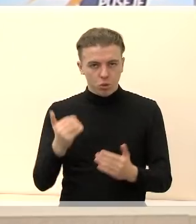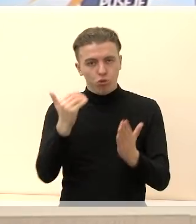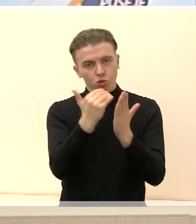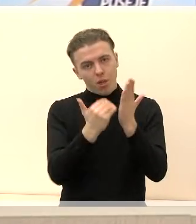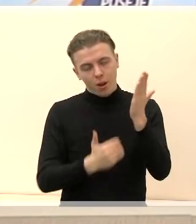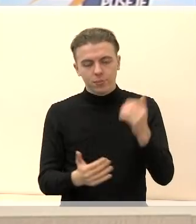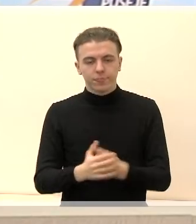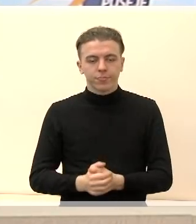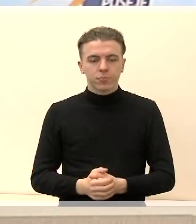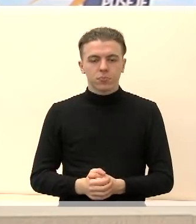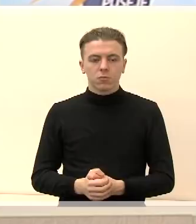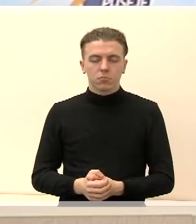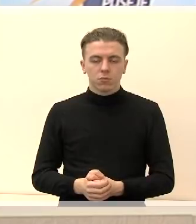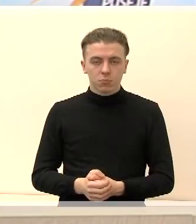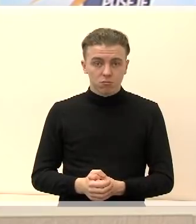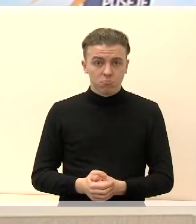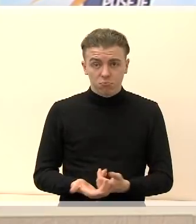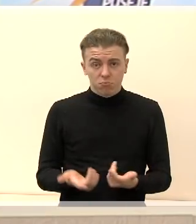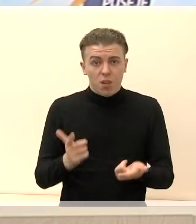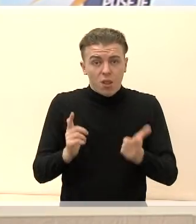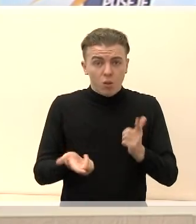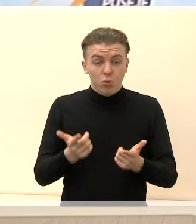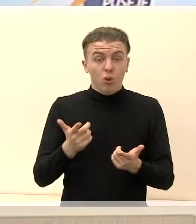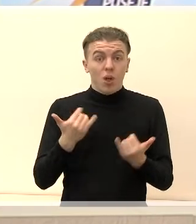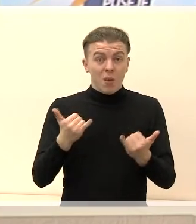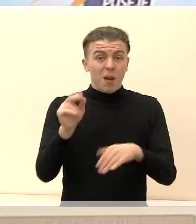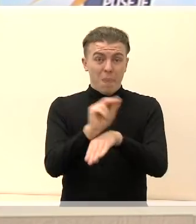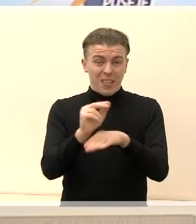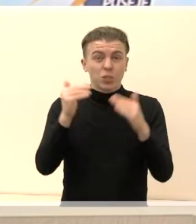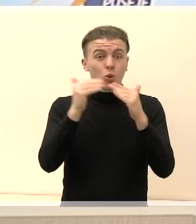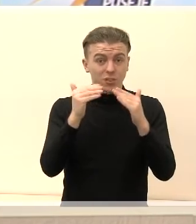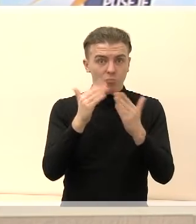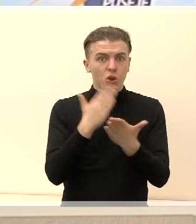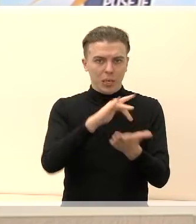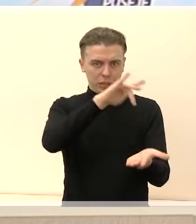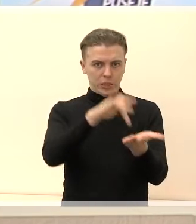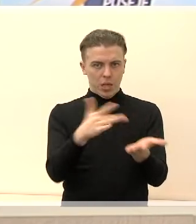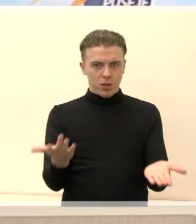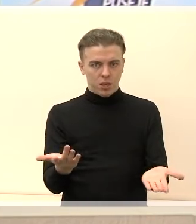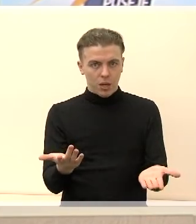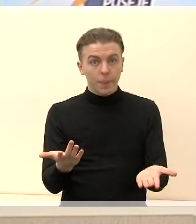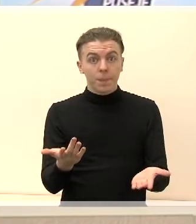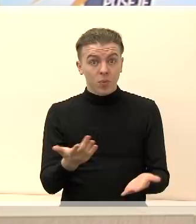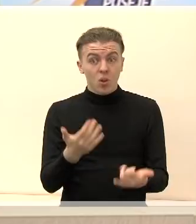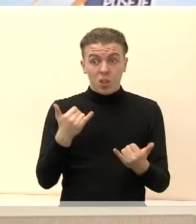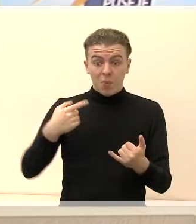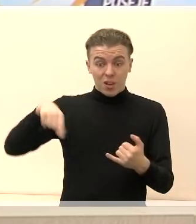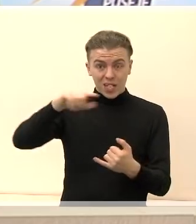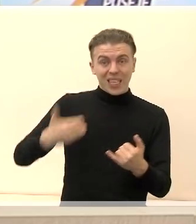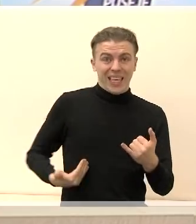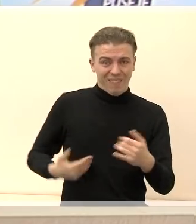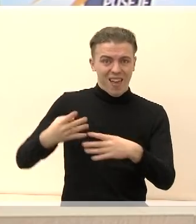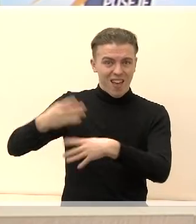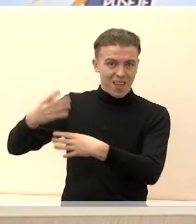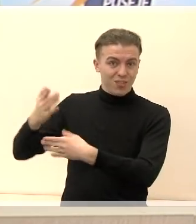Taip, natūralu, kad šiandien pataisos namai yra atsidūrė vosinė miesto centrė ir ta kaiminystį gyvenamų namų